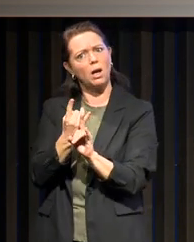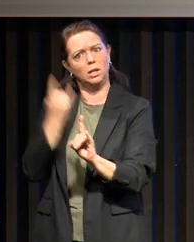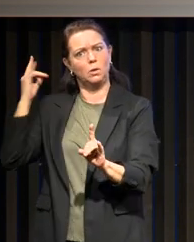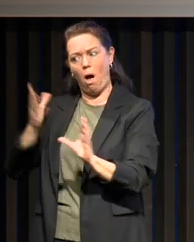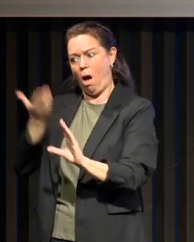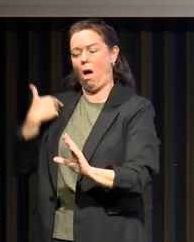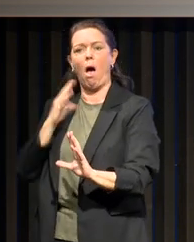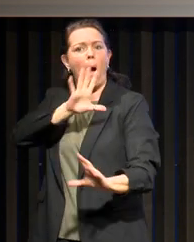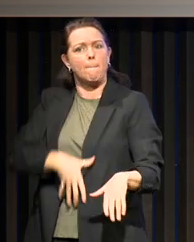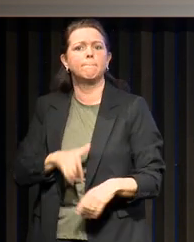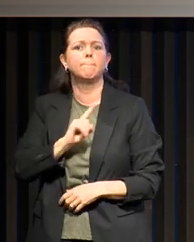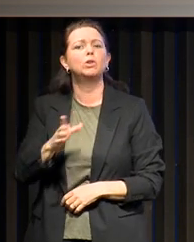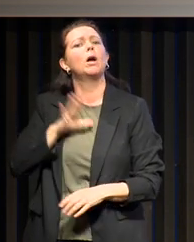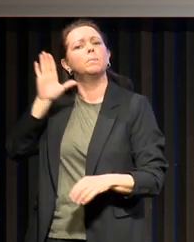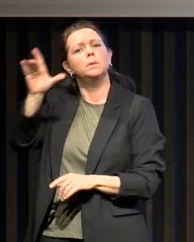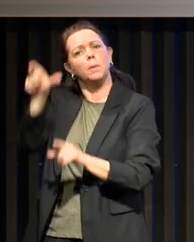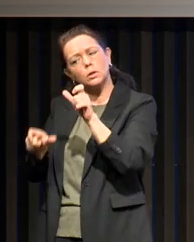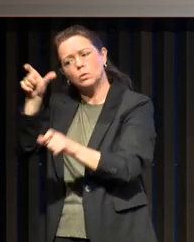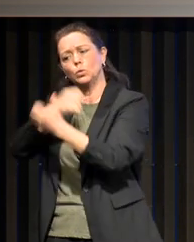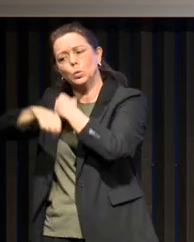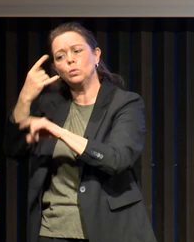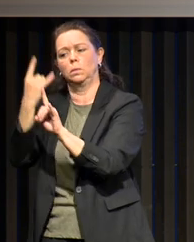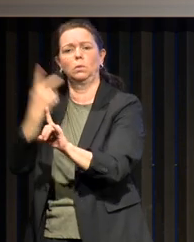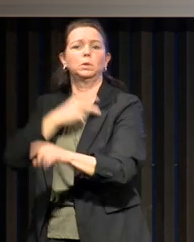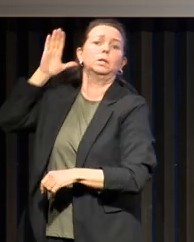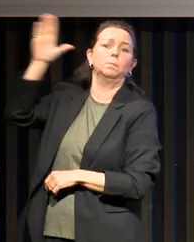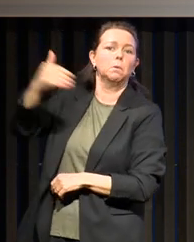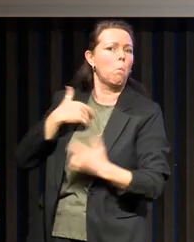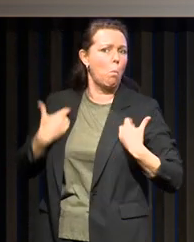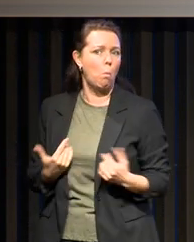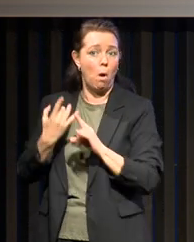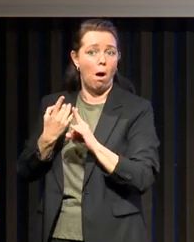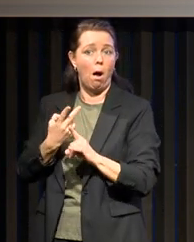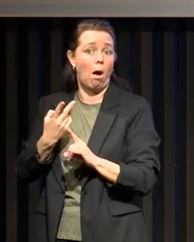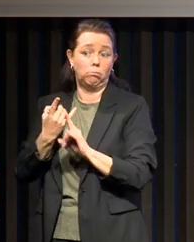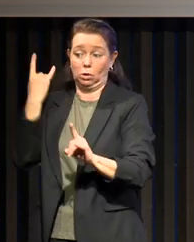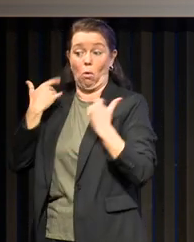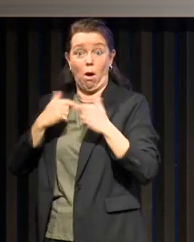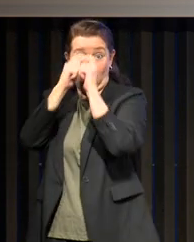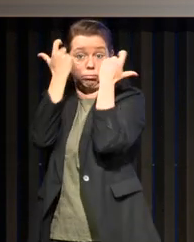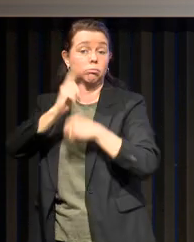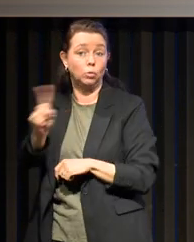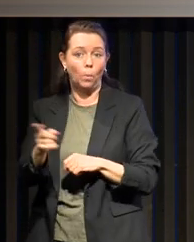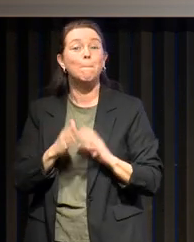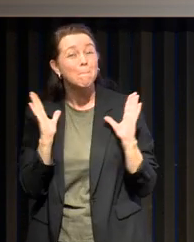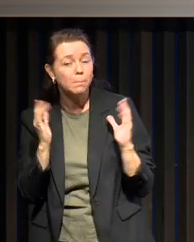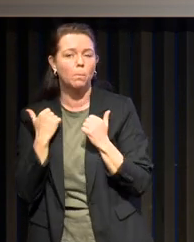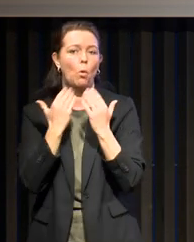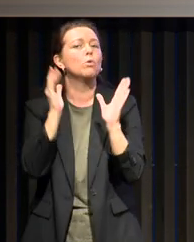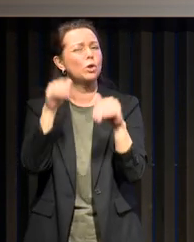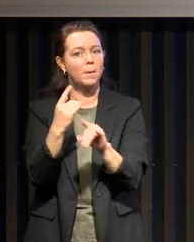la médecine qui ont parlé ici. donc, je ne suis pas historien de la médecine. Mais je vais vous proposer quand même une histoire pour essayer de voir